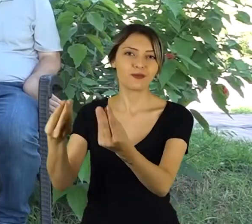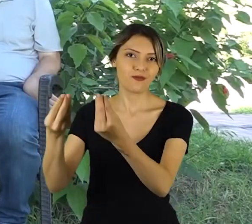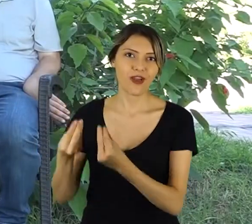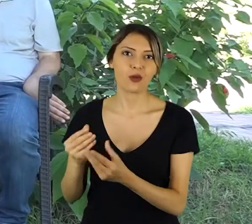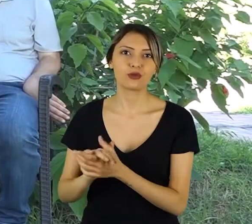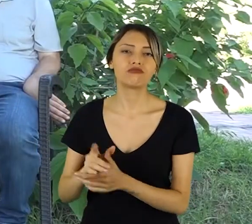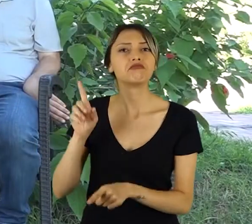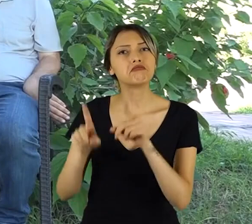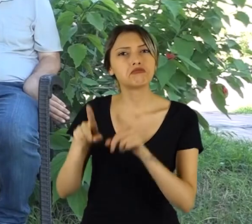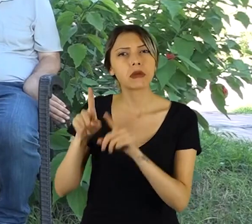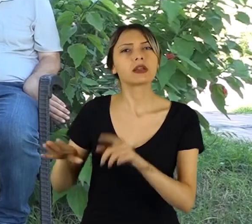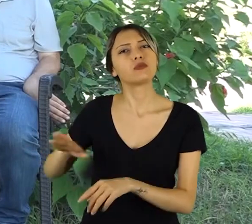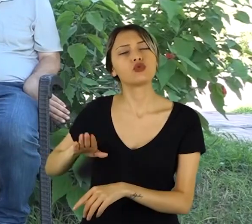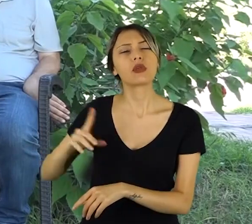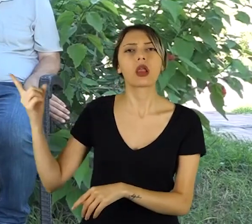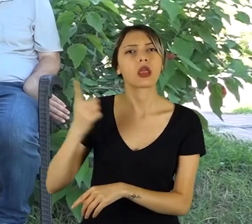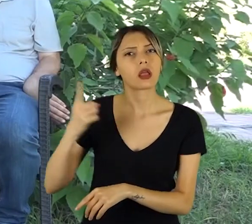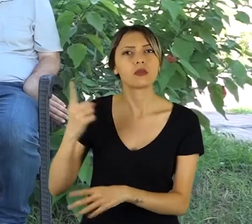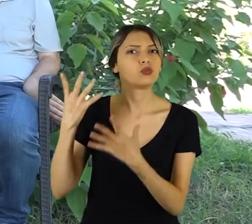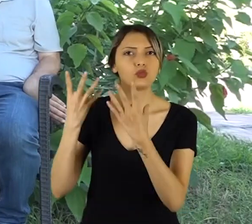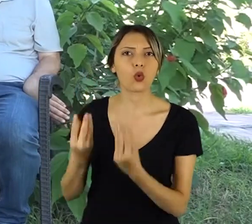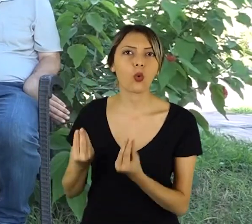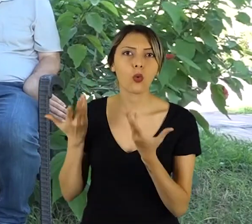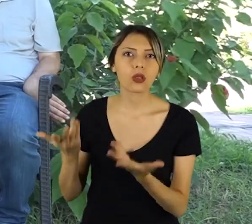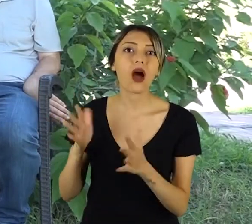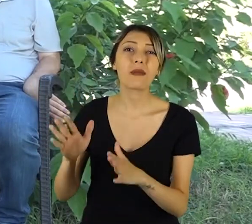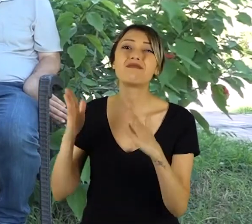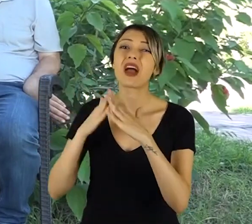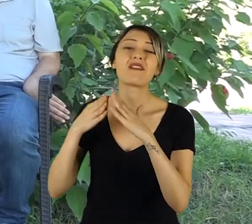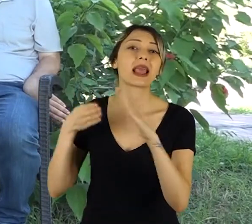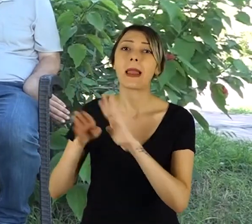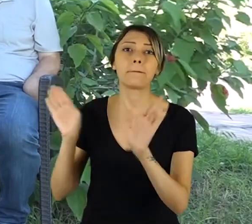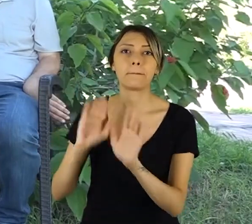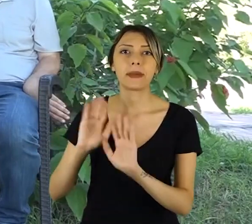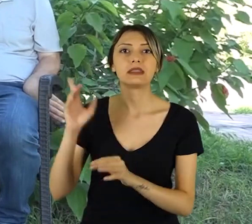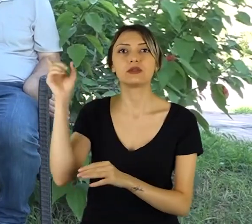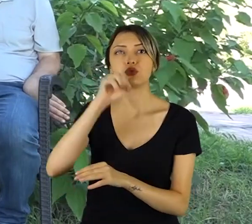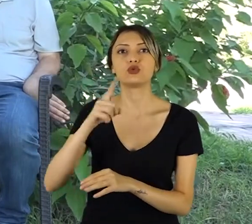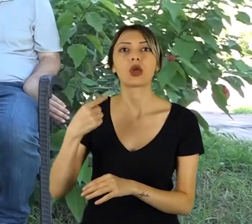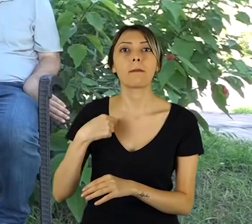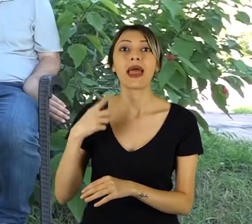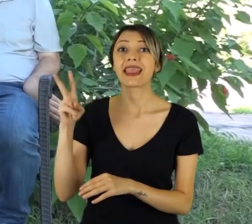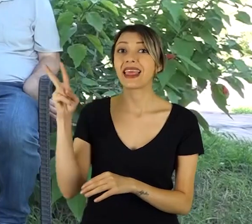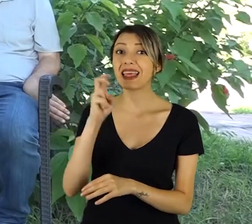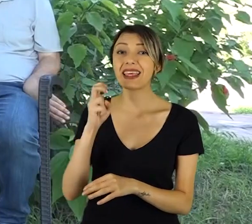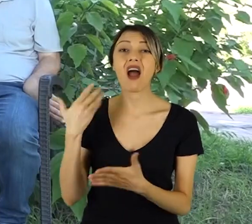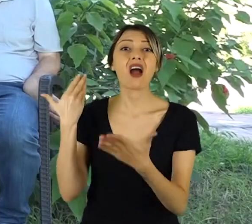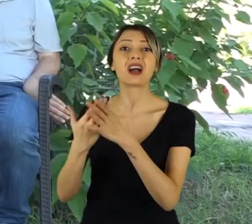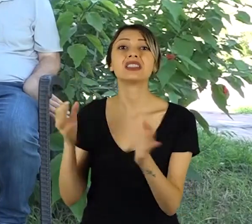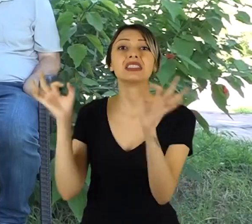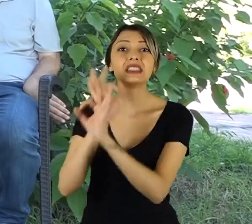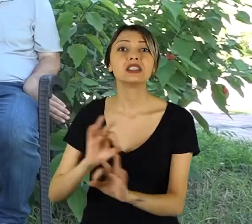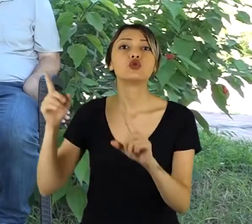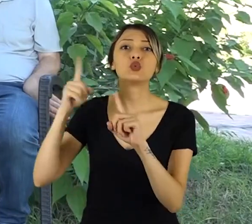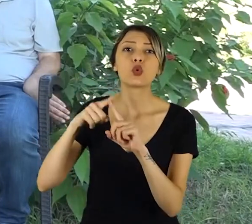çocuklardan gelip gittiler. Ama içeri girmediler o dönemlerde. Ben 2 ay boyunca hiç çocuklarım ve